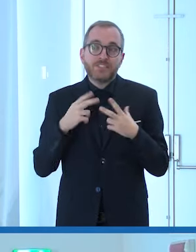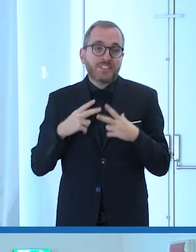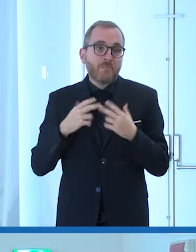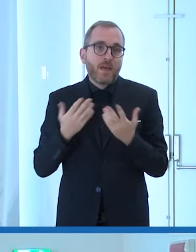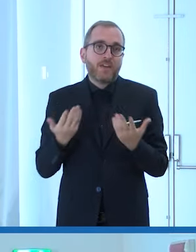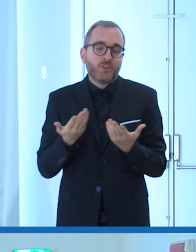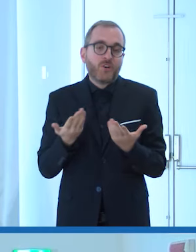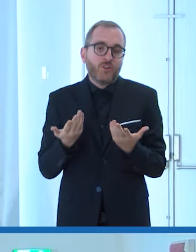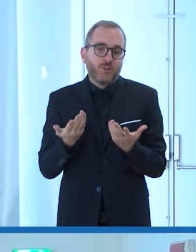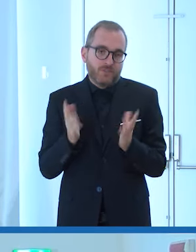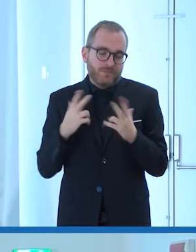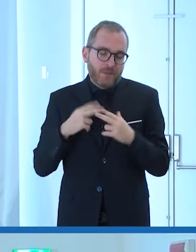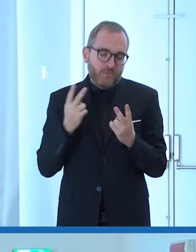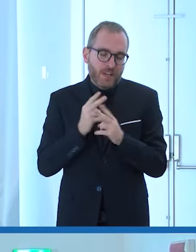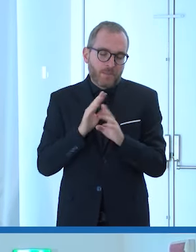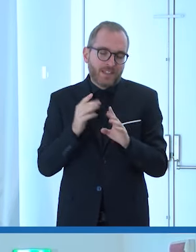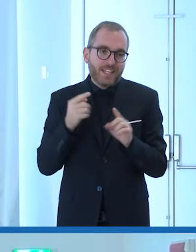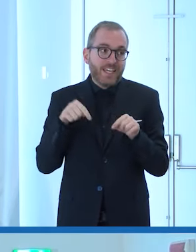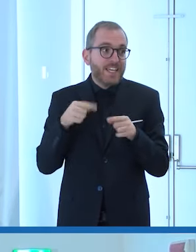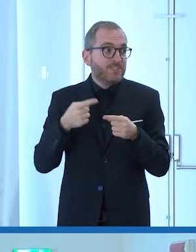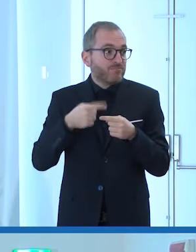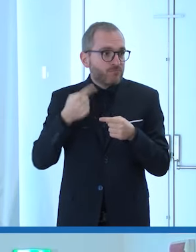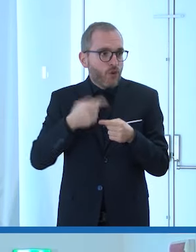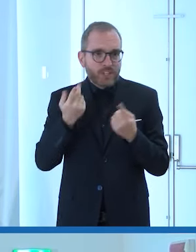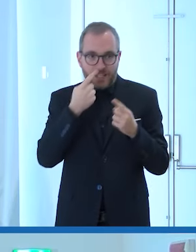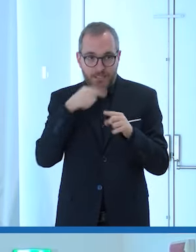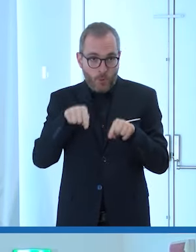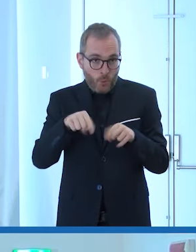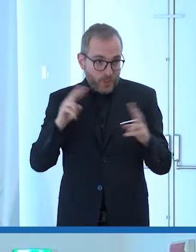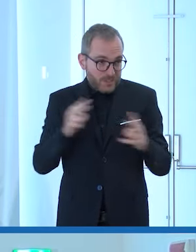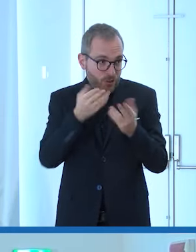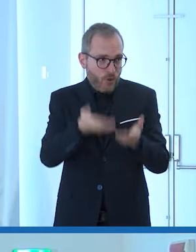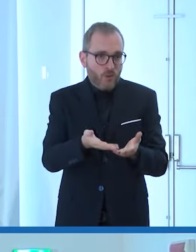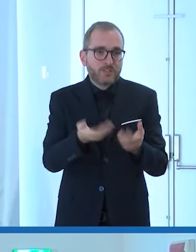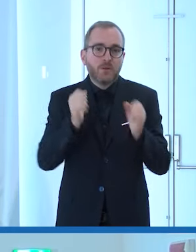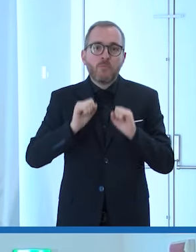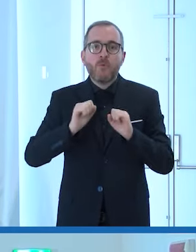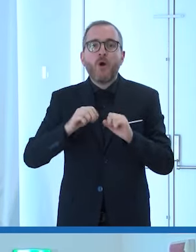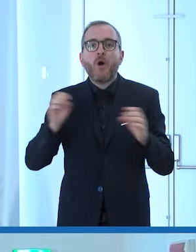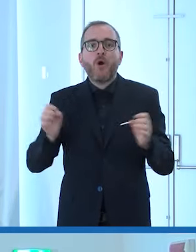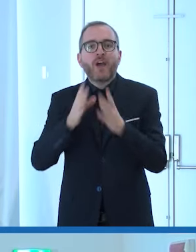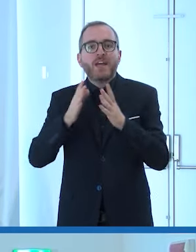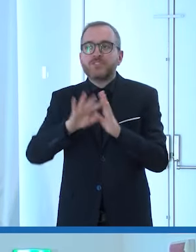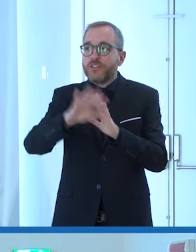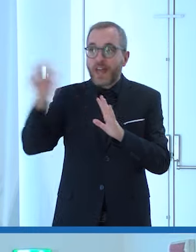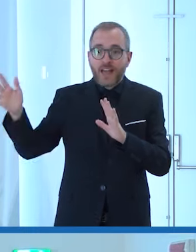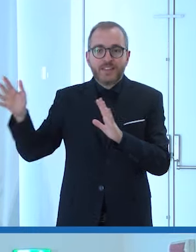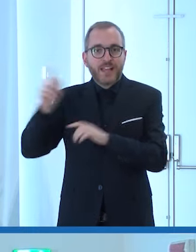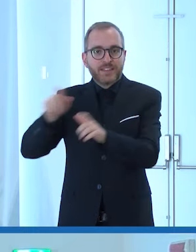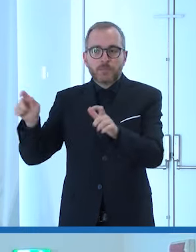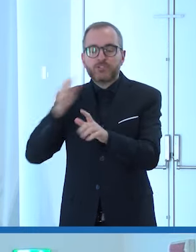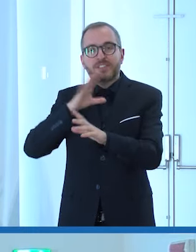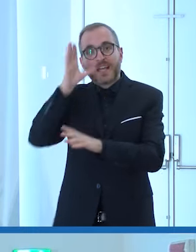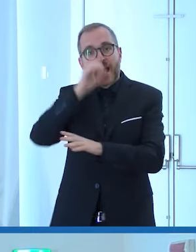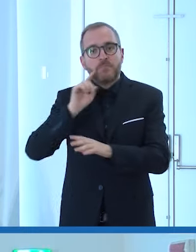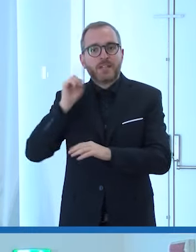che giornate come queste possano dare l'opportunità ad altri di di capire